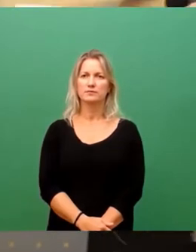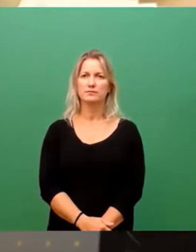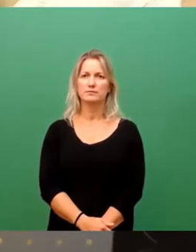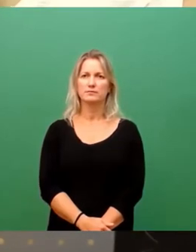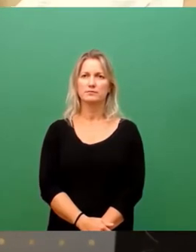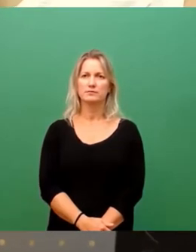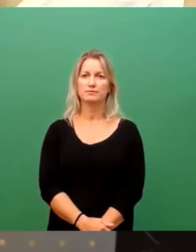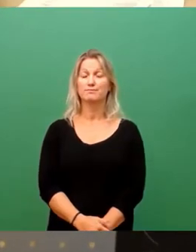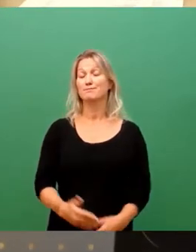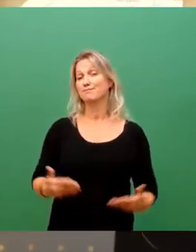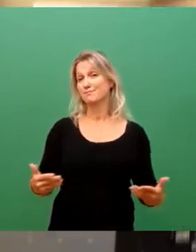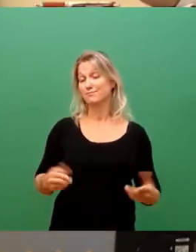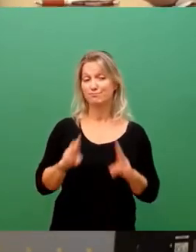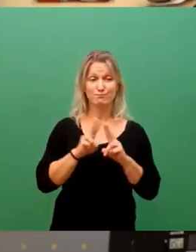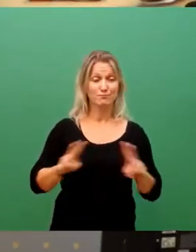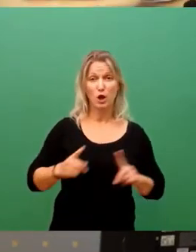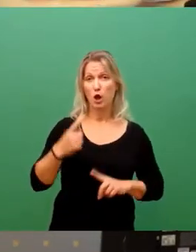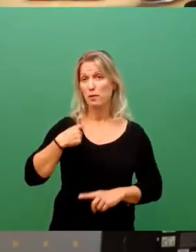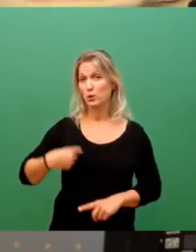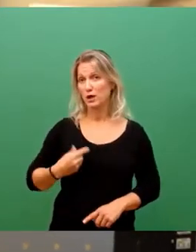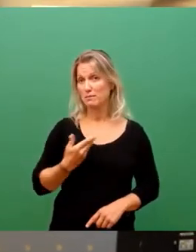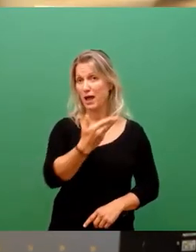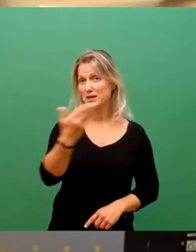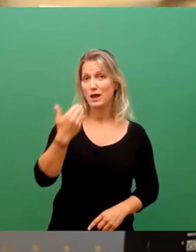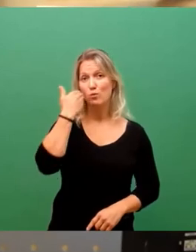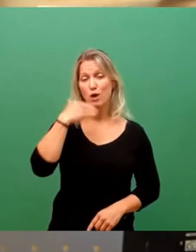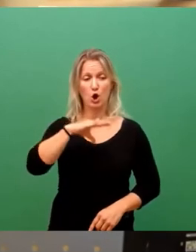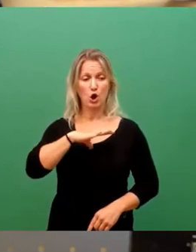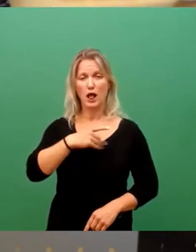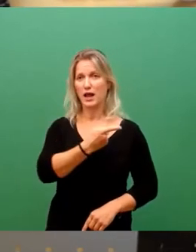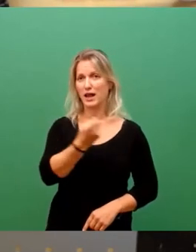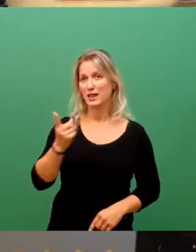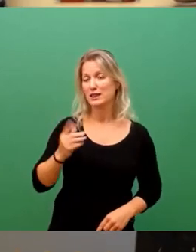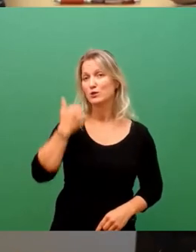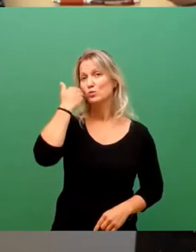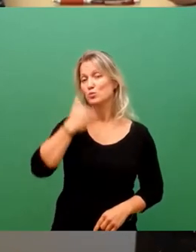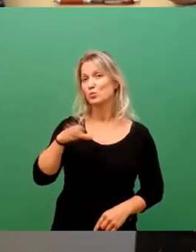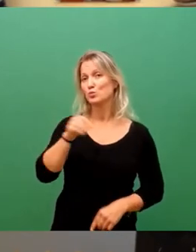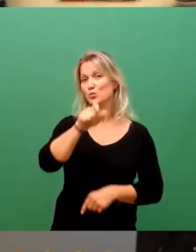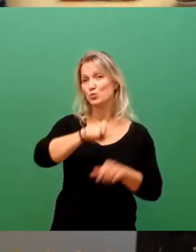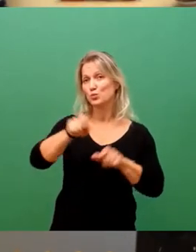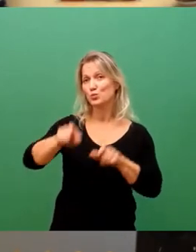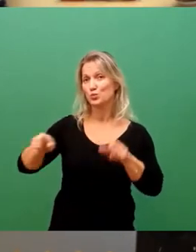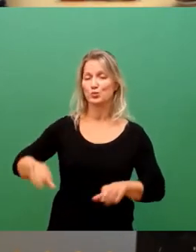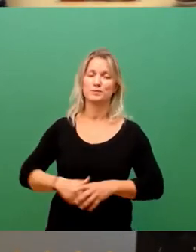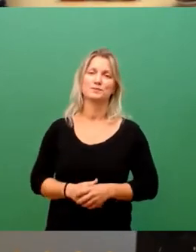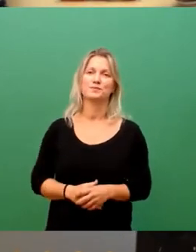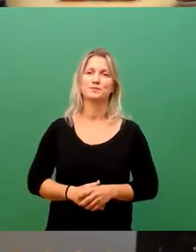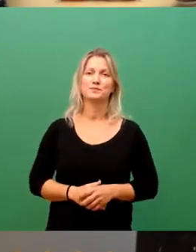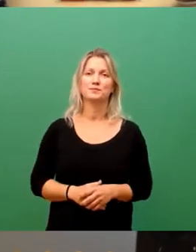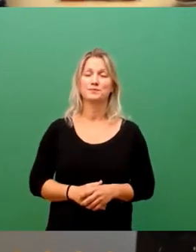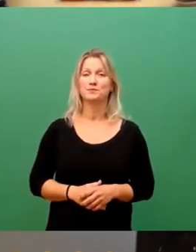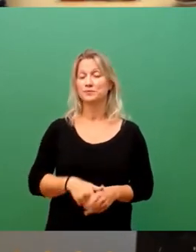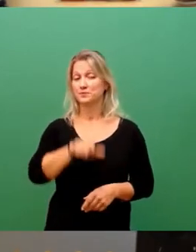Ja, sehr geehrter Herr Oberbürgermeister, verehrte Kolleginnen und Kollegen, liebe Mitbürgerinnen und Mitbürger. Frau Wendt,